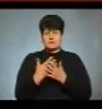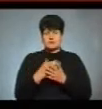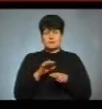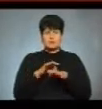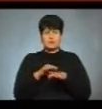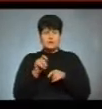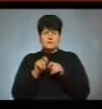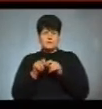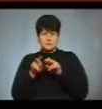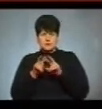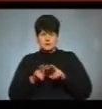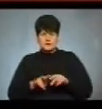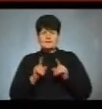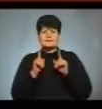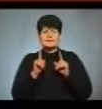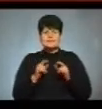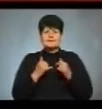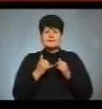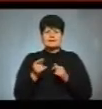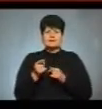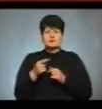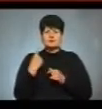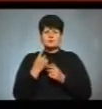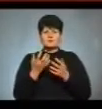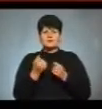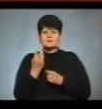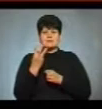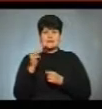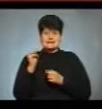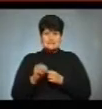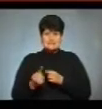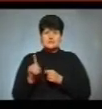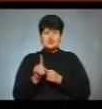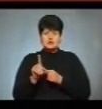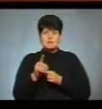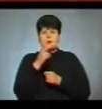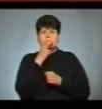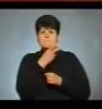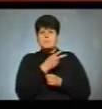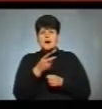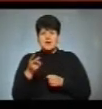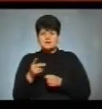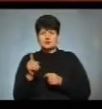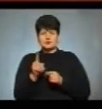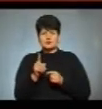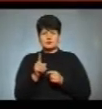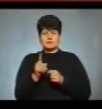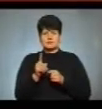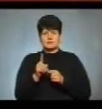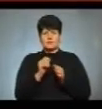проводимо дослідження, то ми тільки для Тернопільської області беремо 3 тисячі, щоб бачити по кожному ОВО